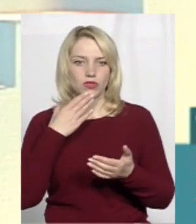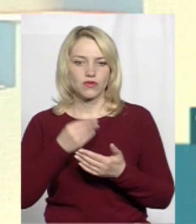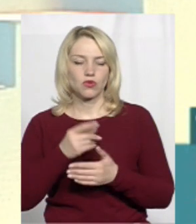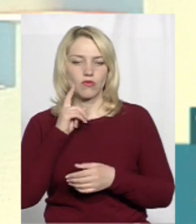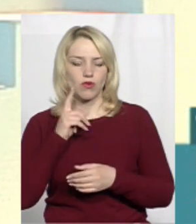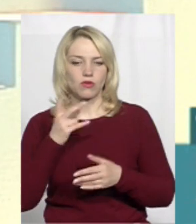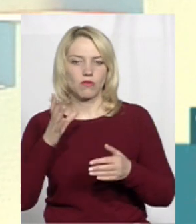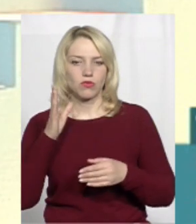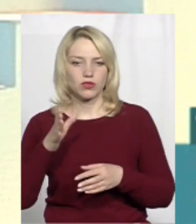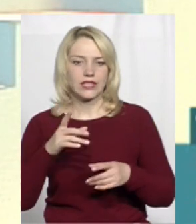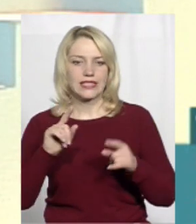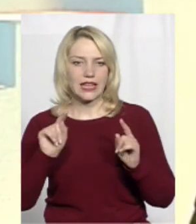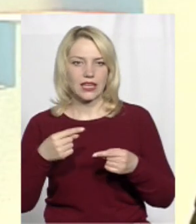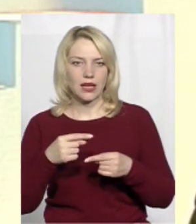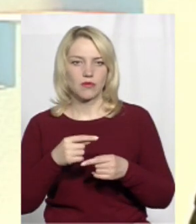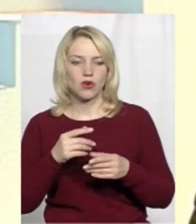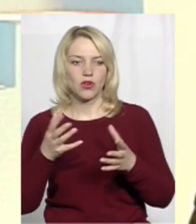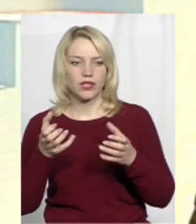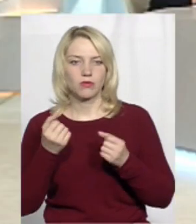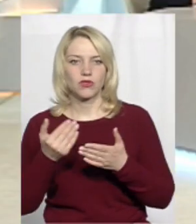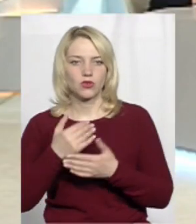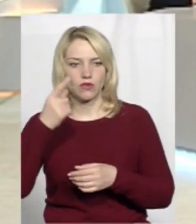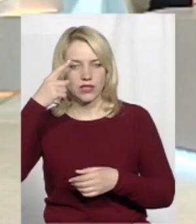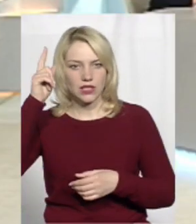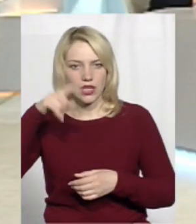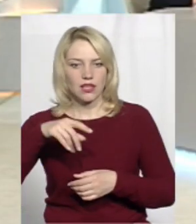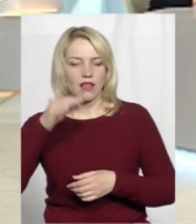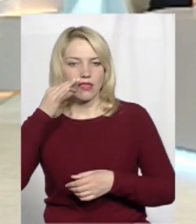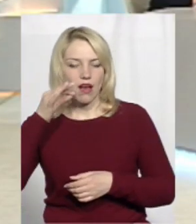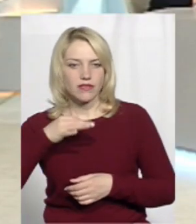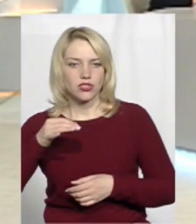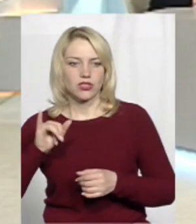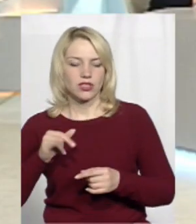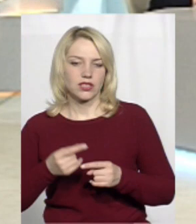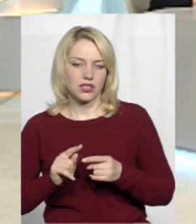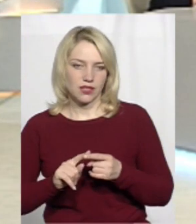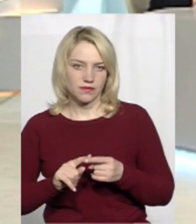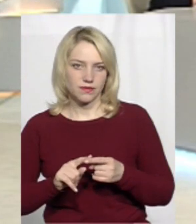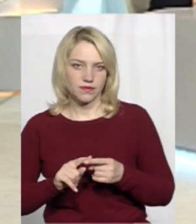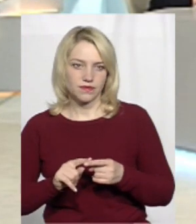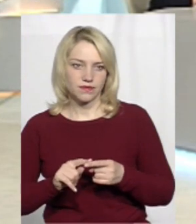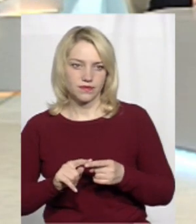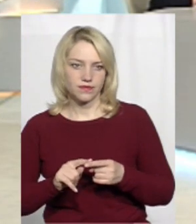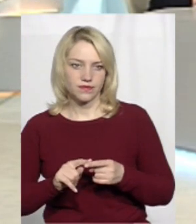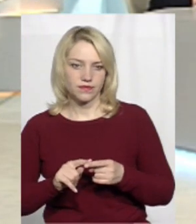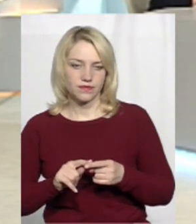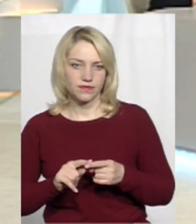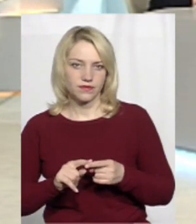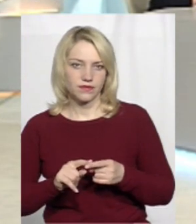затребуваним, отримати нові знання, нові навички. Власне, це і стимулює.